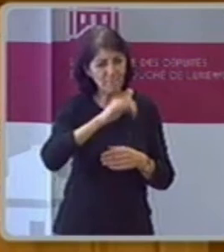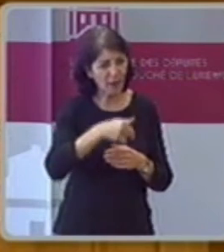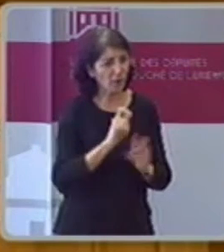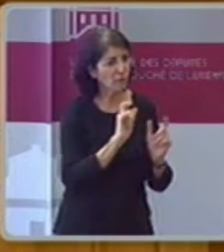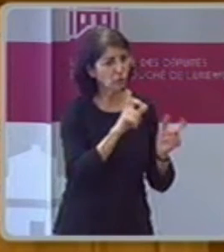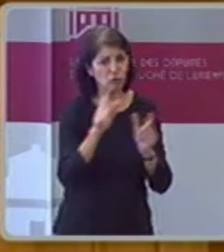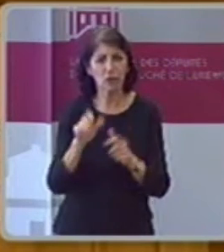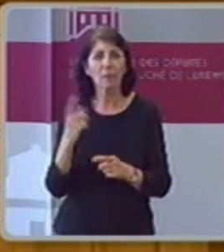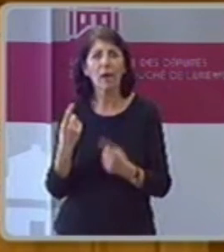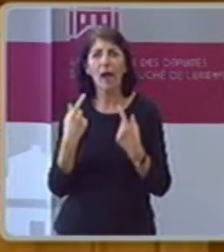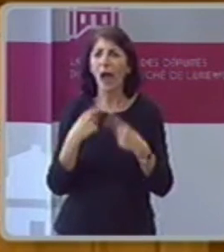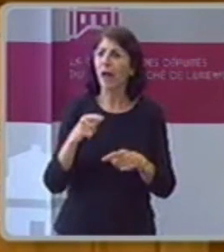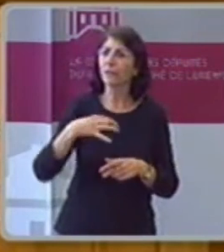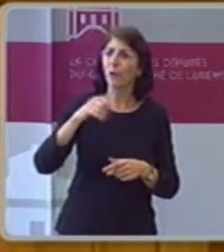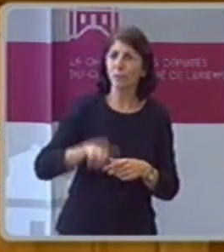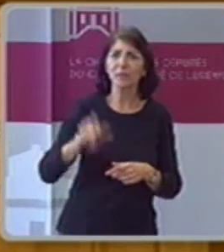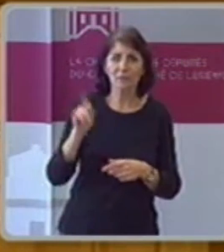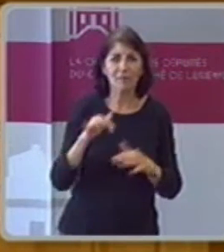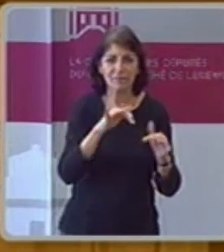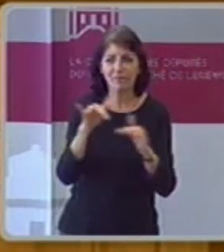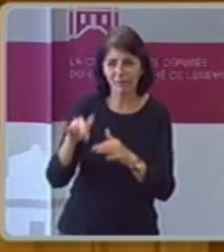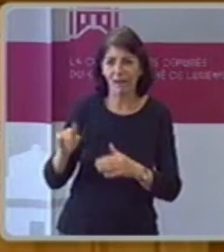Präsident wir hatten noch einen